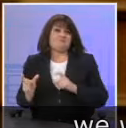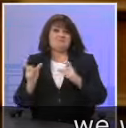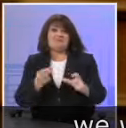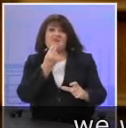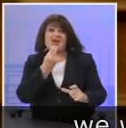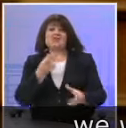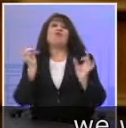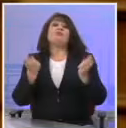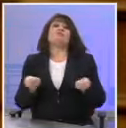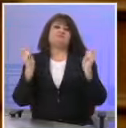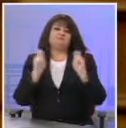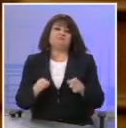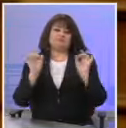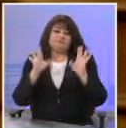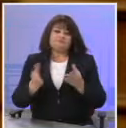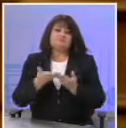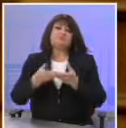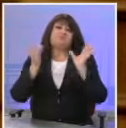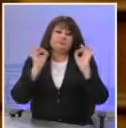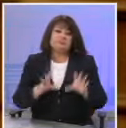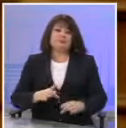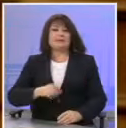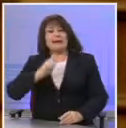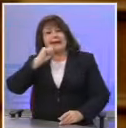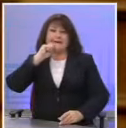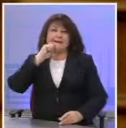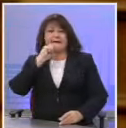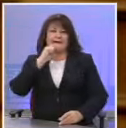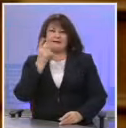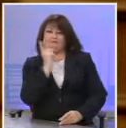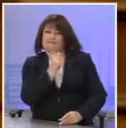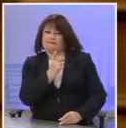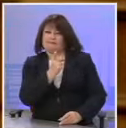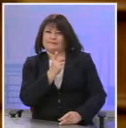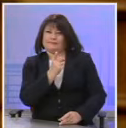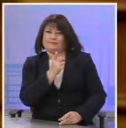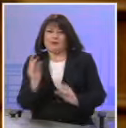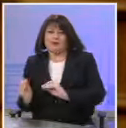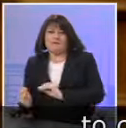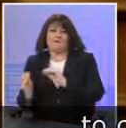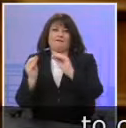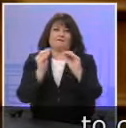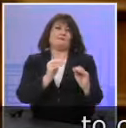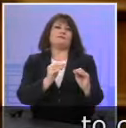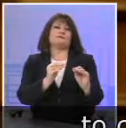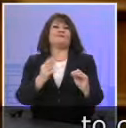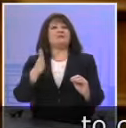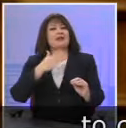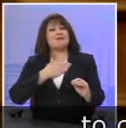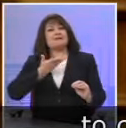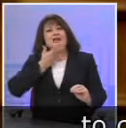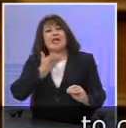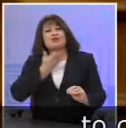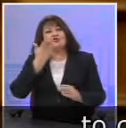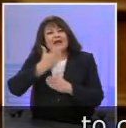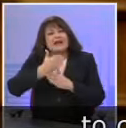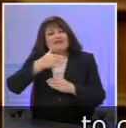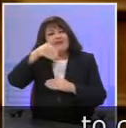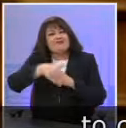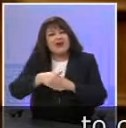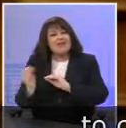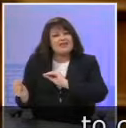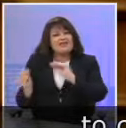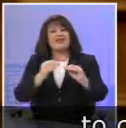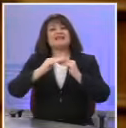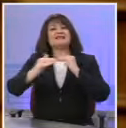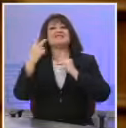φαΐ, χωρίς βοήθεια και θα σας απειλήσουμε κι από πάνω ότι θα τους μεταφέρουμε με δικά μας έξοδα κρυφά νύχτα να